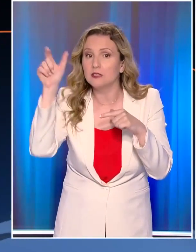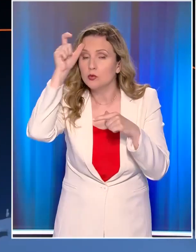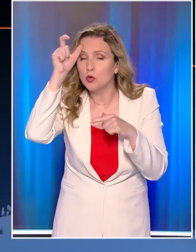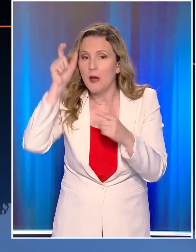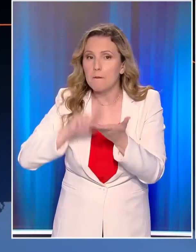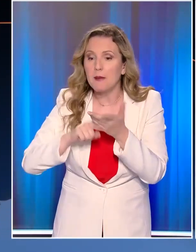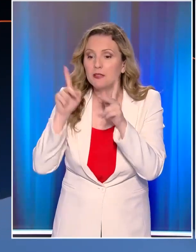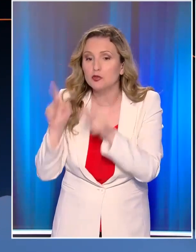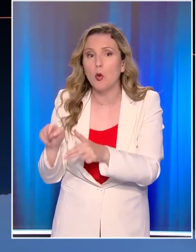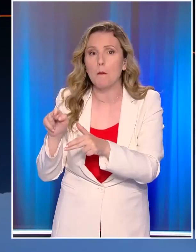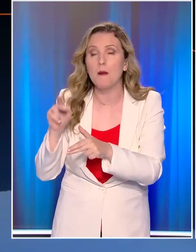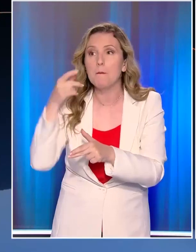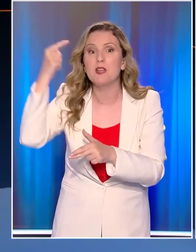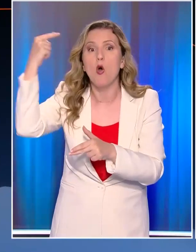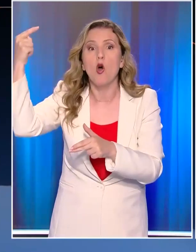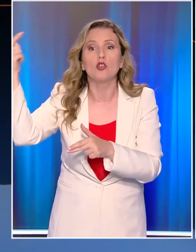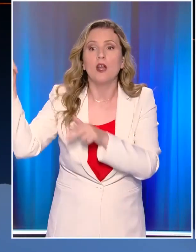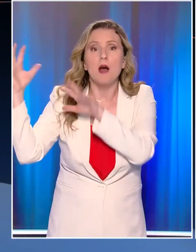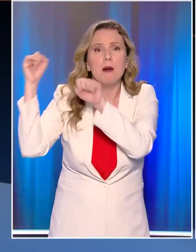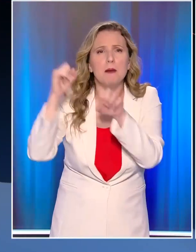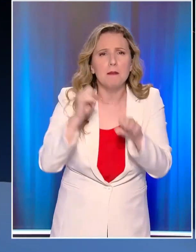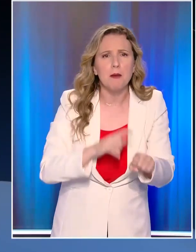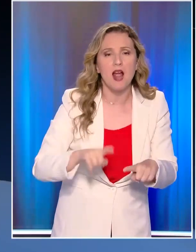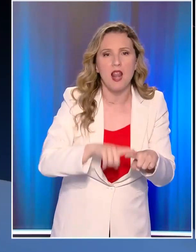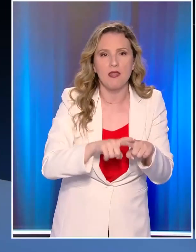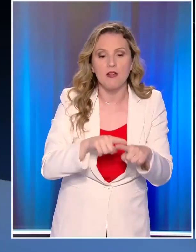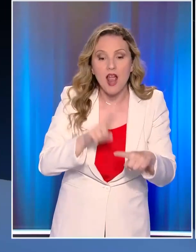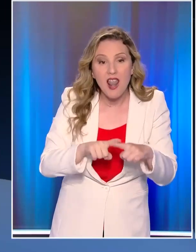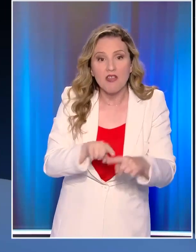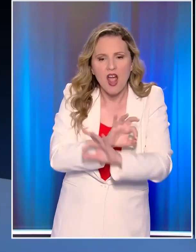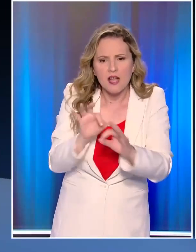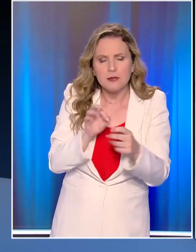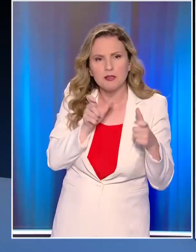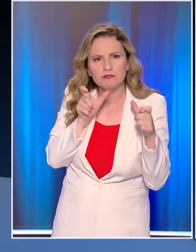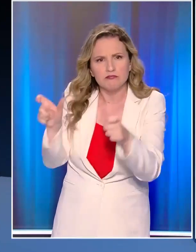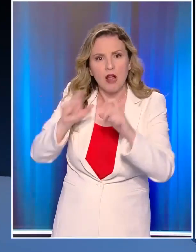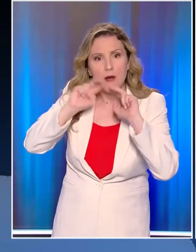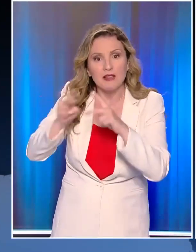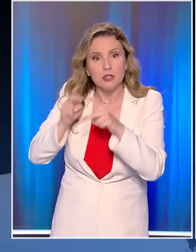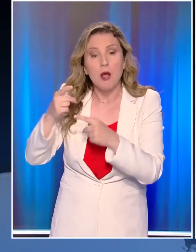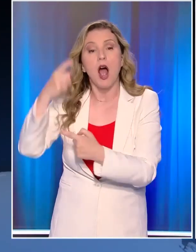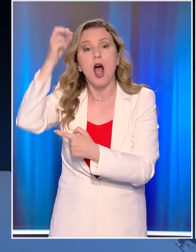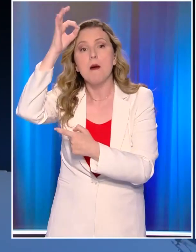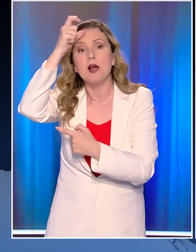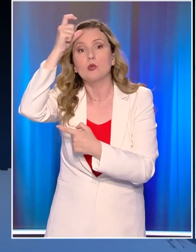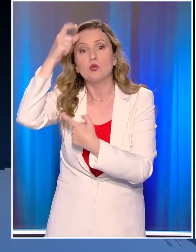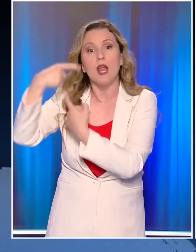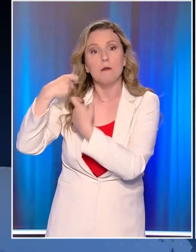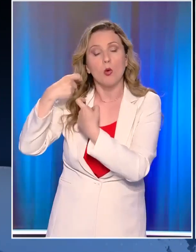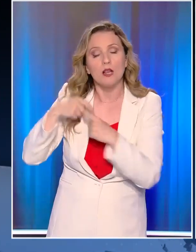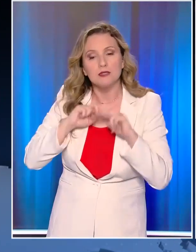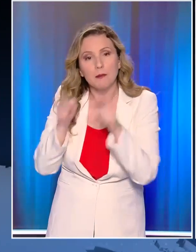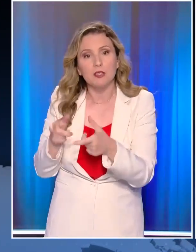Εξωτερικών Ικοσδέντιας, στέλνοντας ταυτόχρονα μήνυμα πως η Αθήνα είναι έτοιμη να απαντήσει σε κάθε πρόκληση της Άγκυρας.